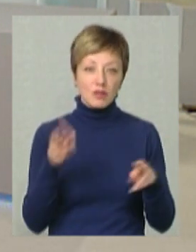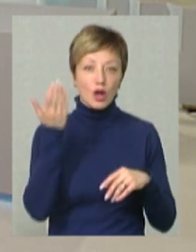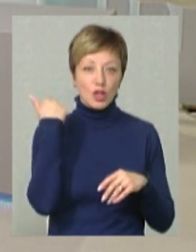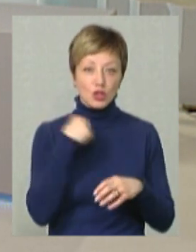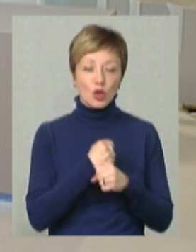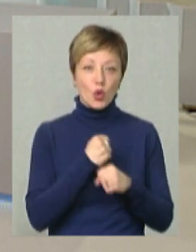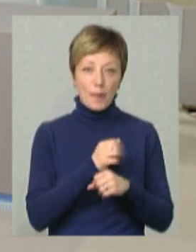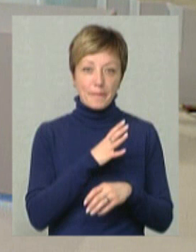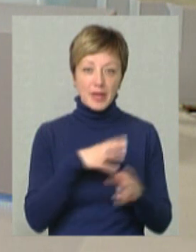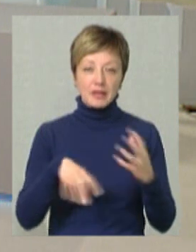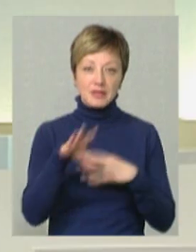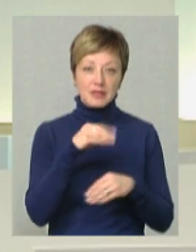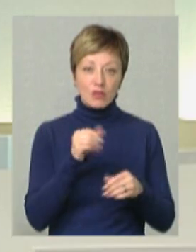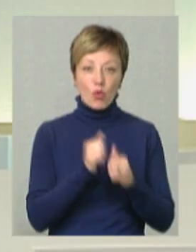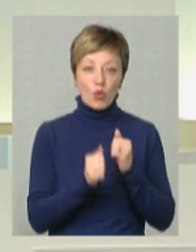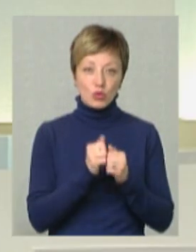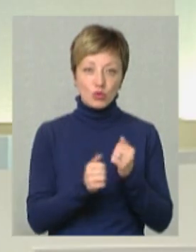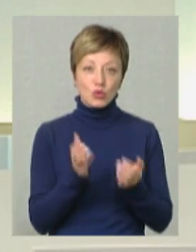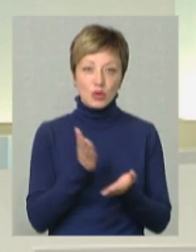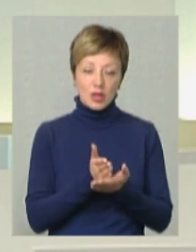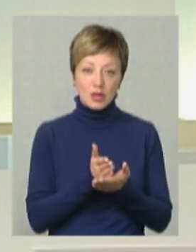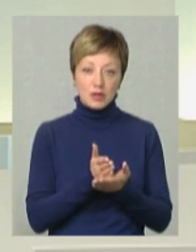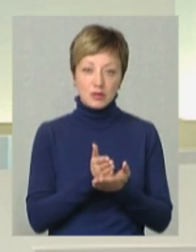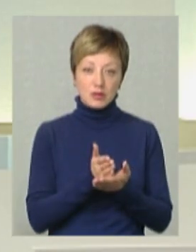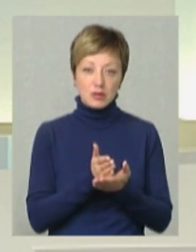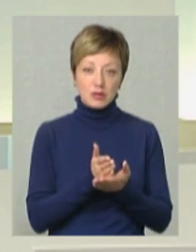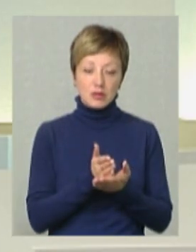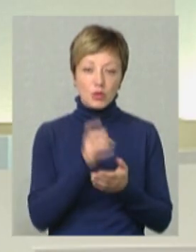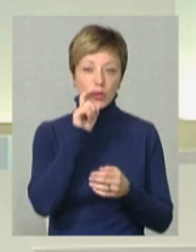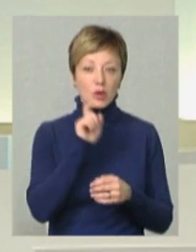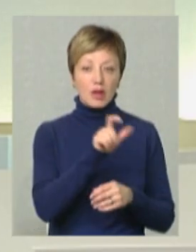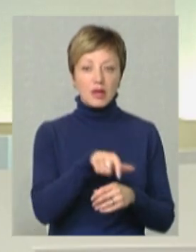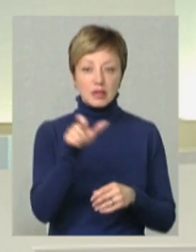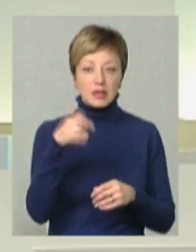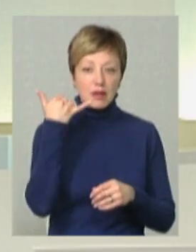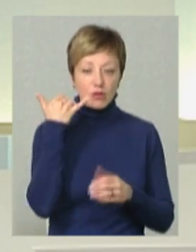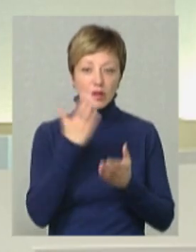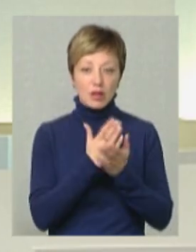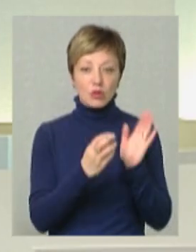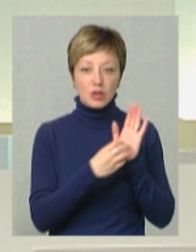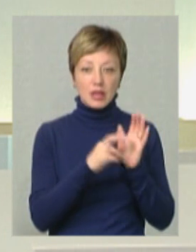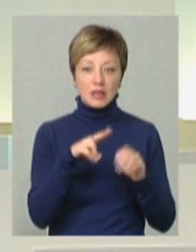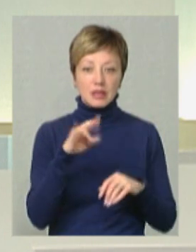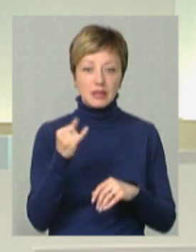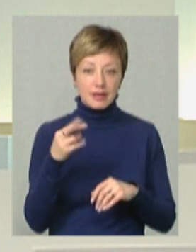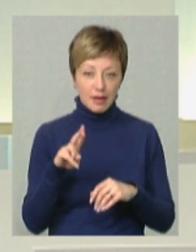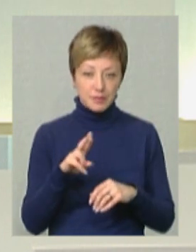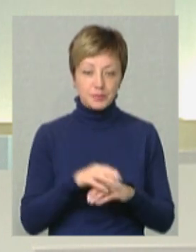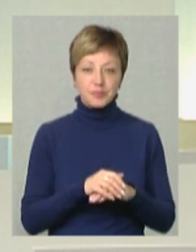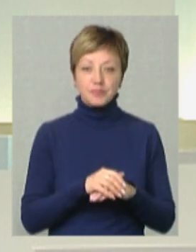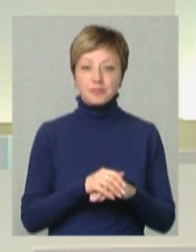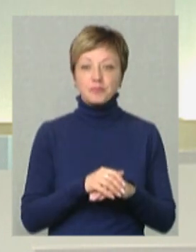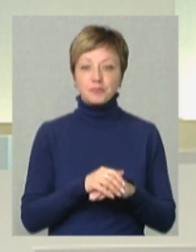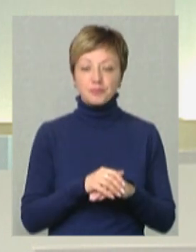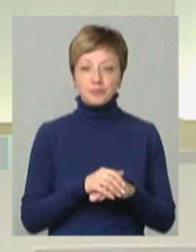раніше робили. Всі, напевно, в кожного або в багатьох українців на телефоні є застосунок «Дія». І